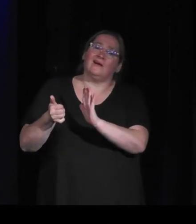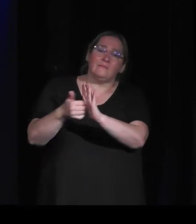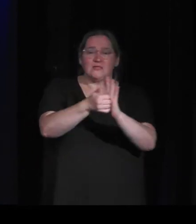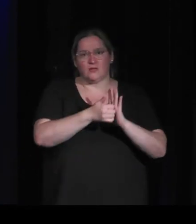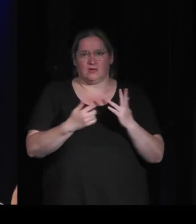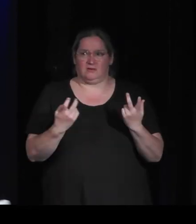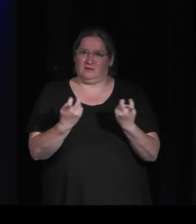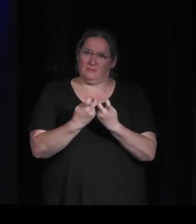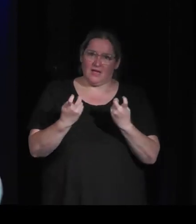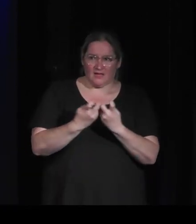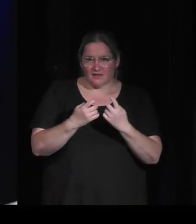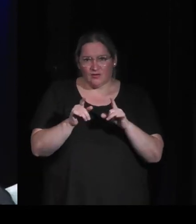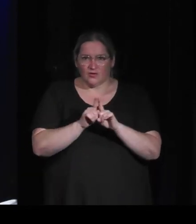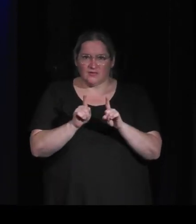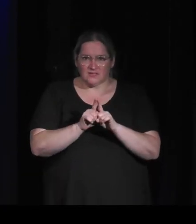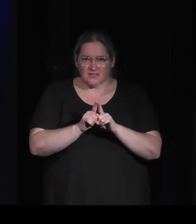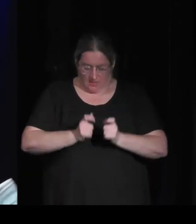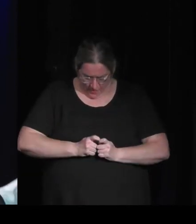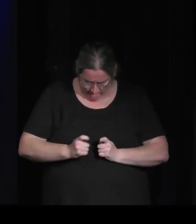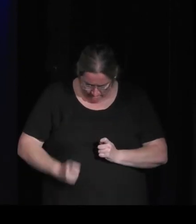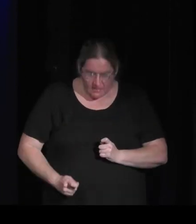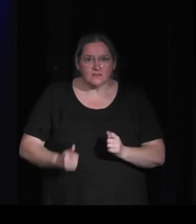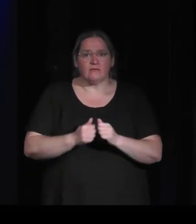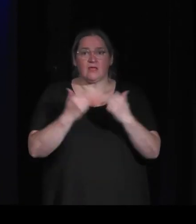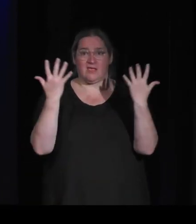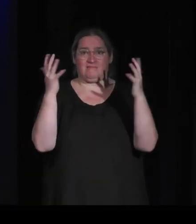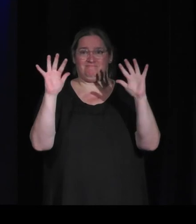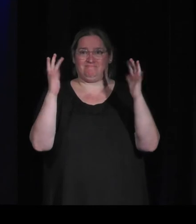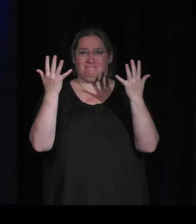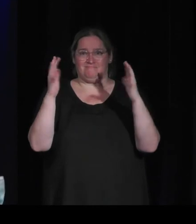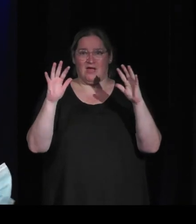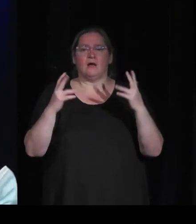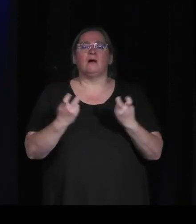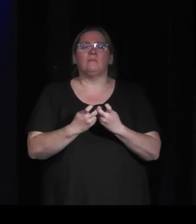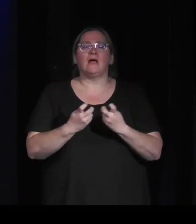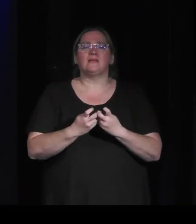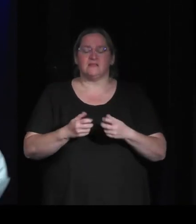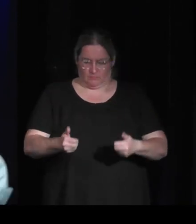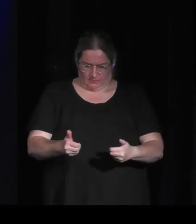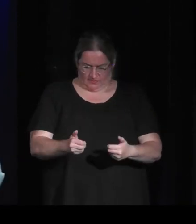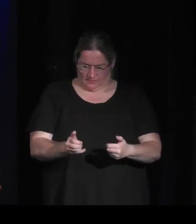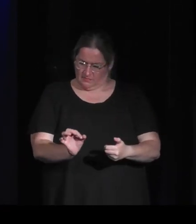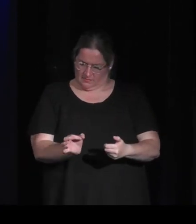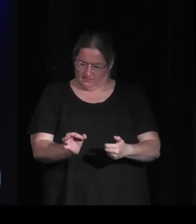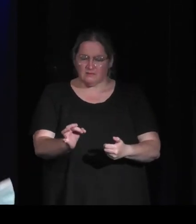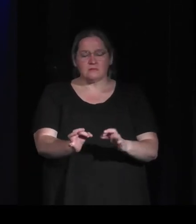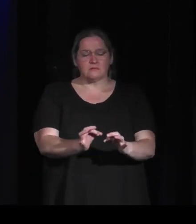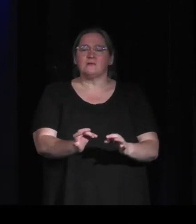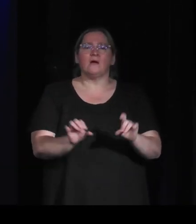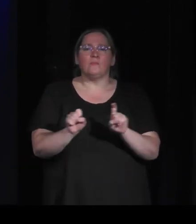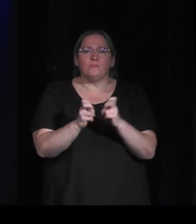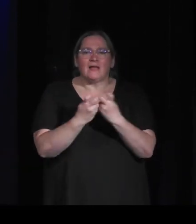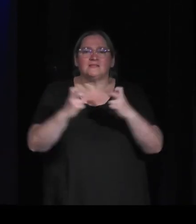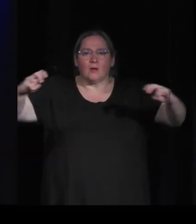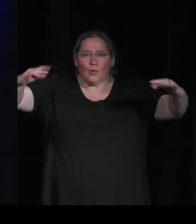statique mais jouer avec leurs mains c'est-à-dire par exemple on a les contrôleurs de switch et avec ça essayer d'attraper ce qu'il sous l attraper des tétards